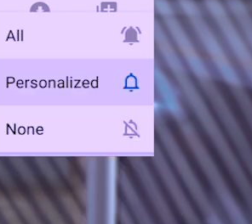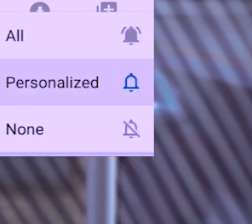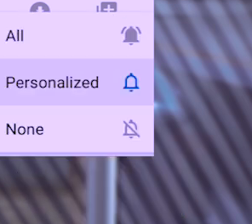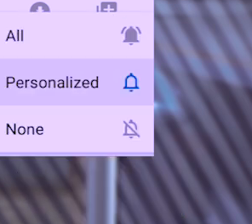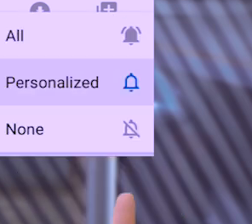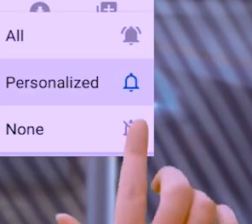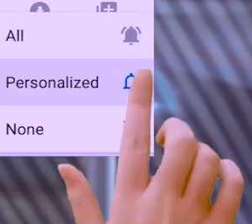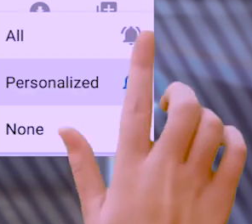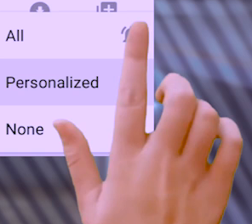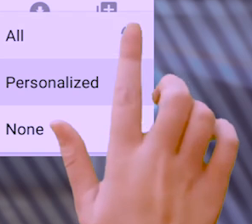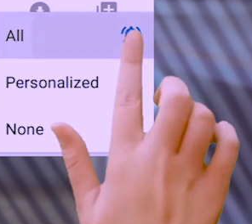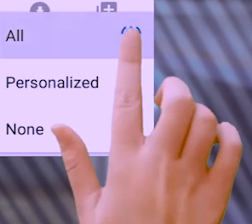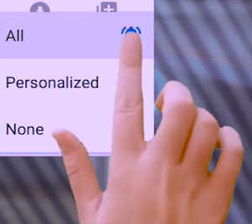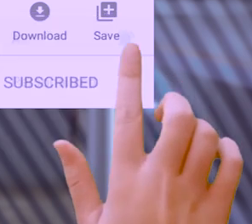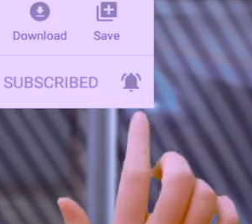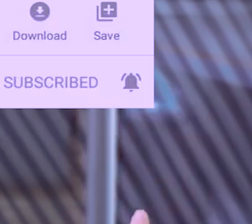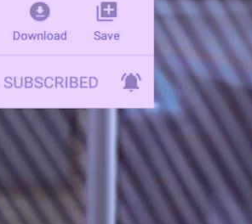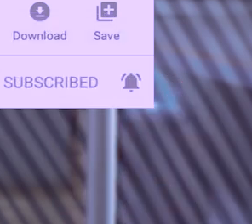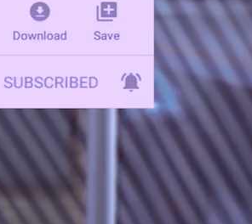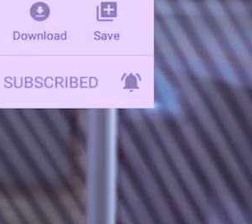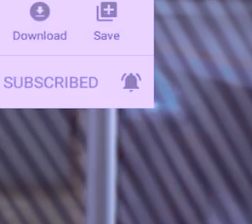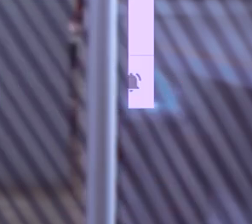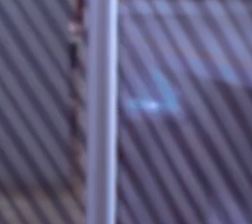Notifikasang Atau Ne La Bele Laku Informasang Fonghusyami